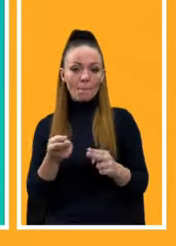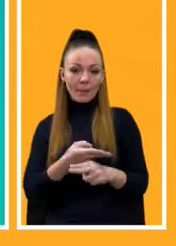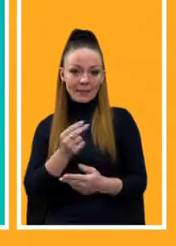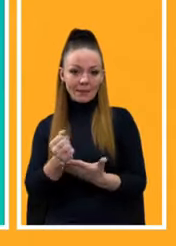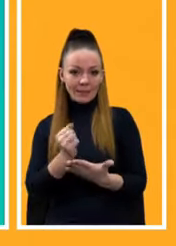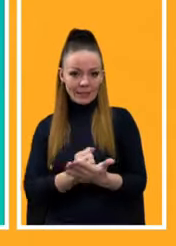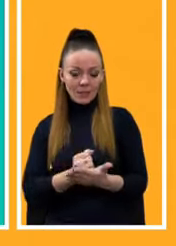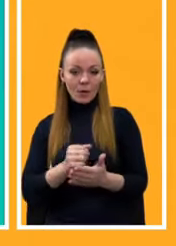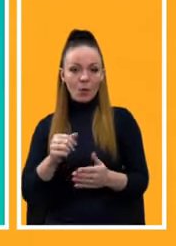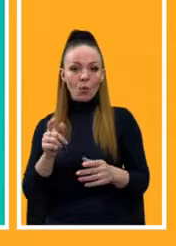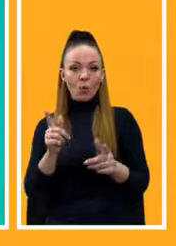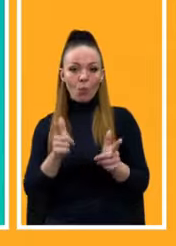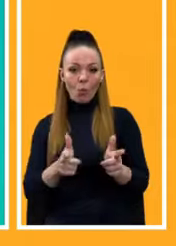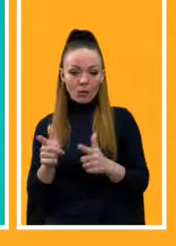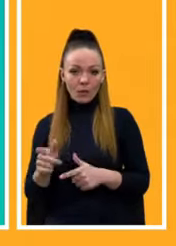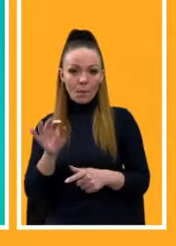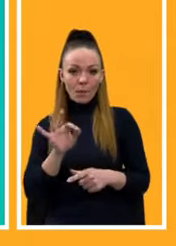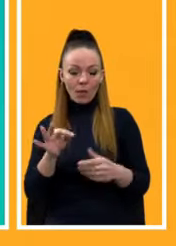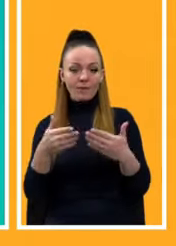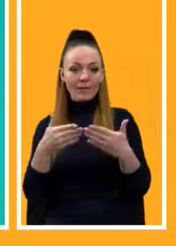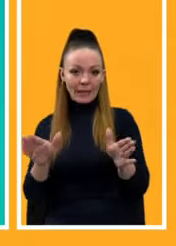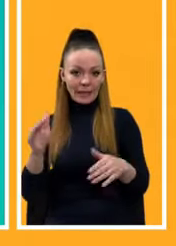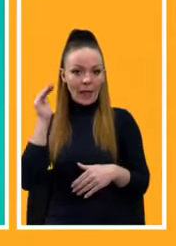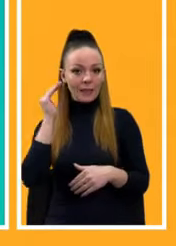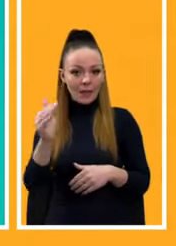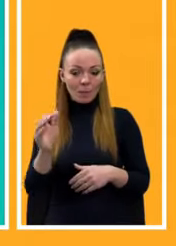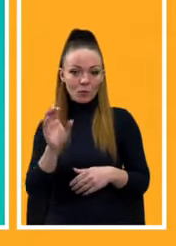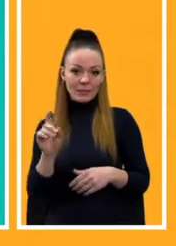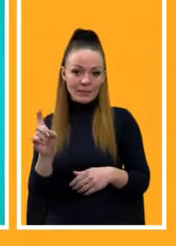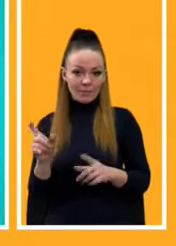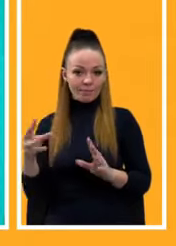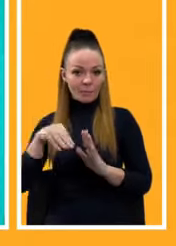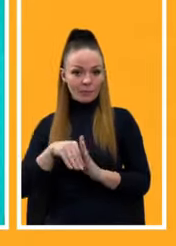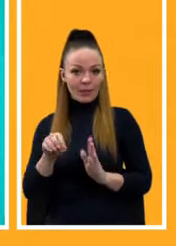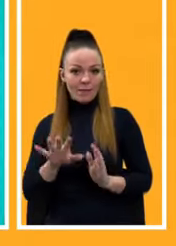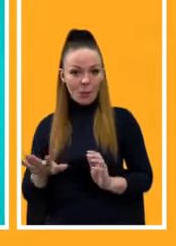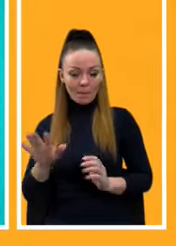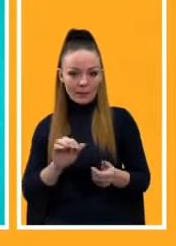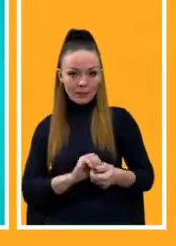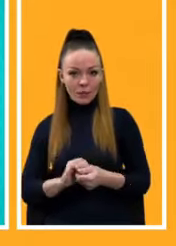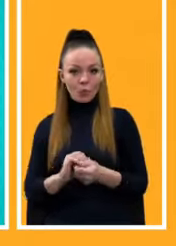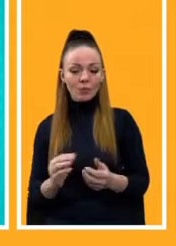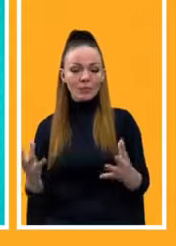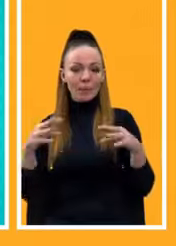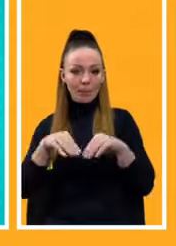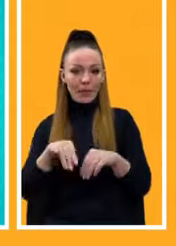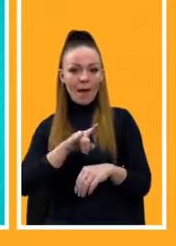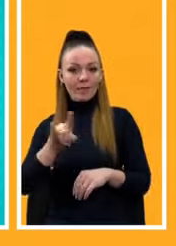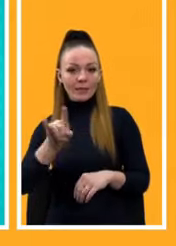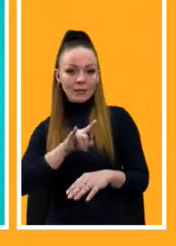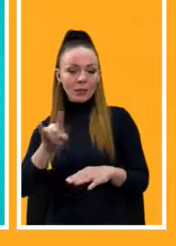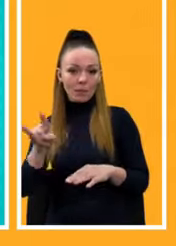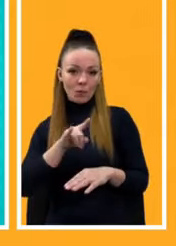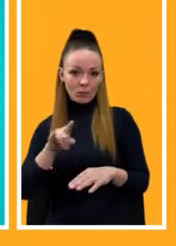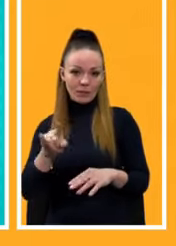відкрите небо з Європейським Союзом. Угода про спільний авіаційний простір з Україною є